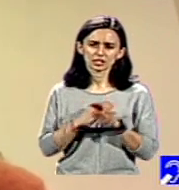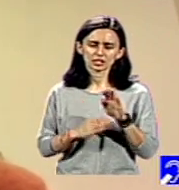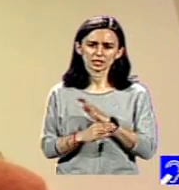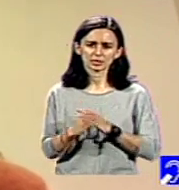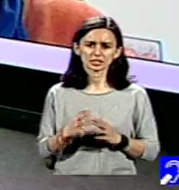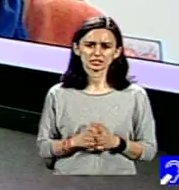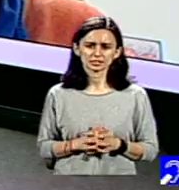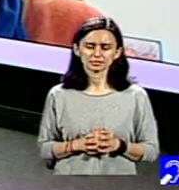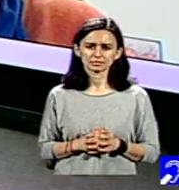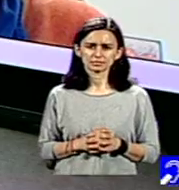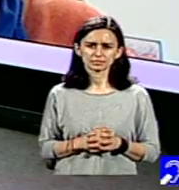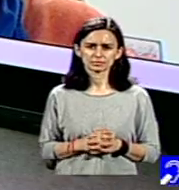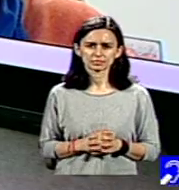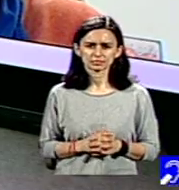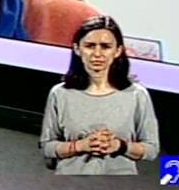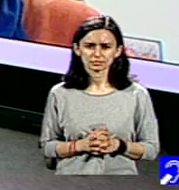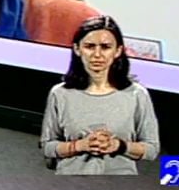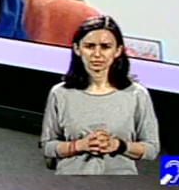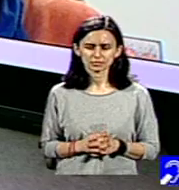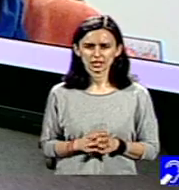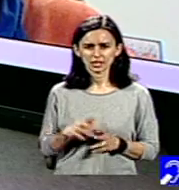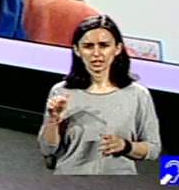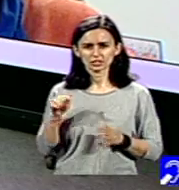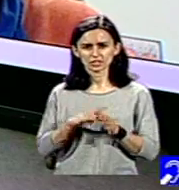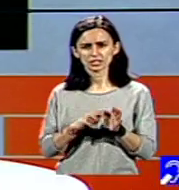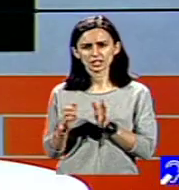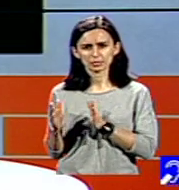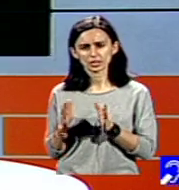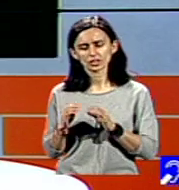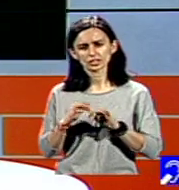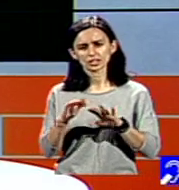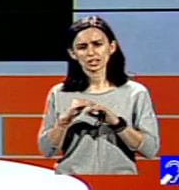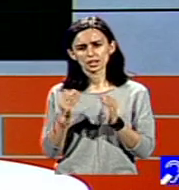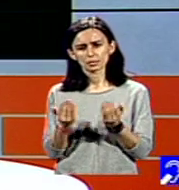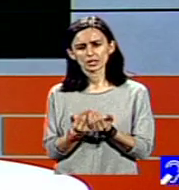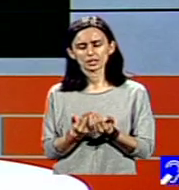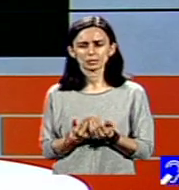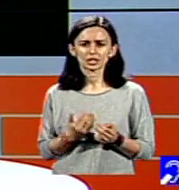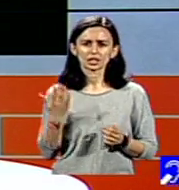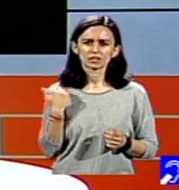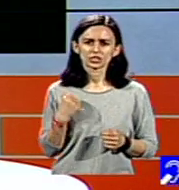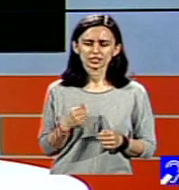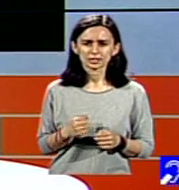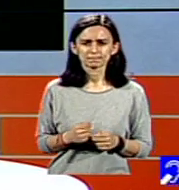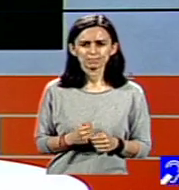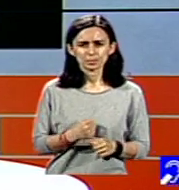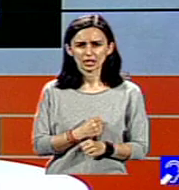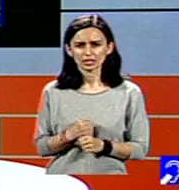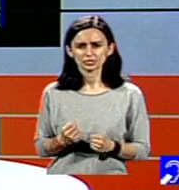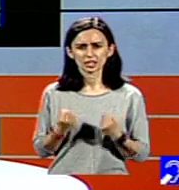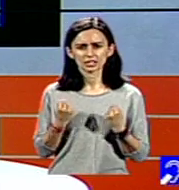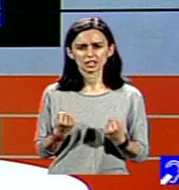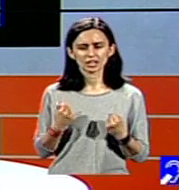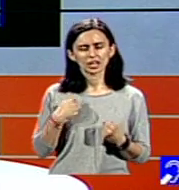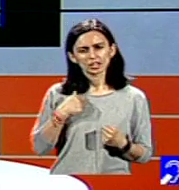A fost de bună seama această perioadă pandemică pentru toată lumea, o perioadă extrem, extrem de dificilă.